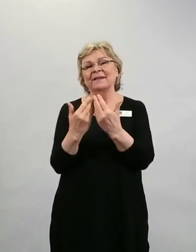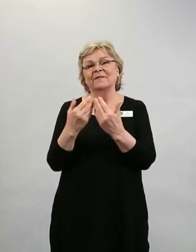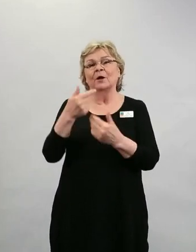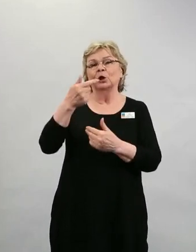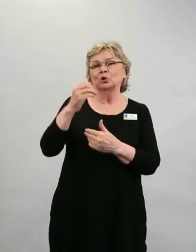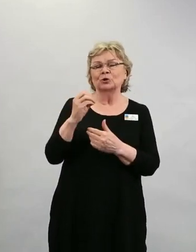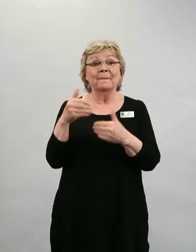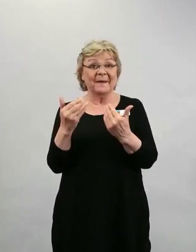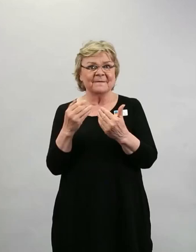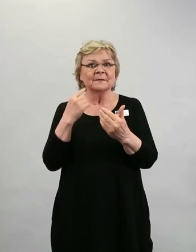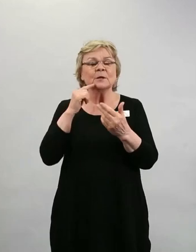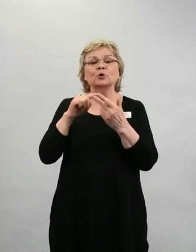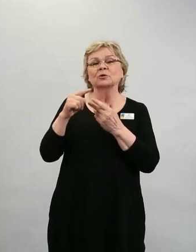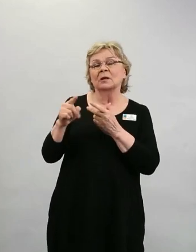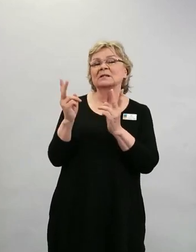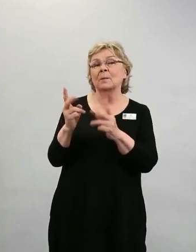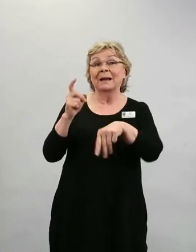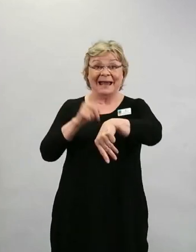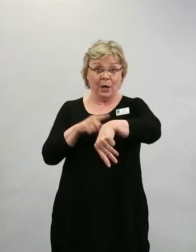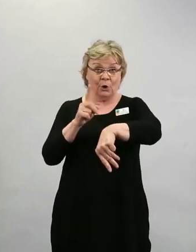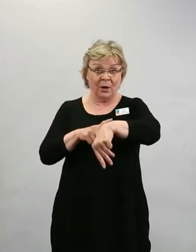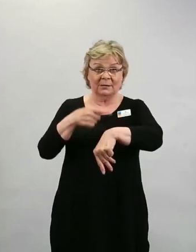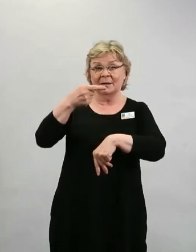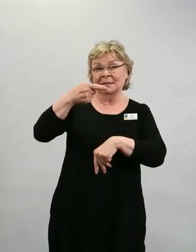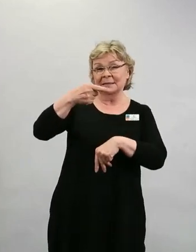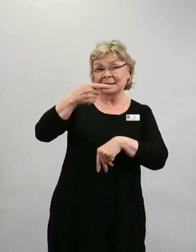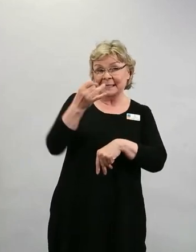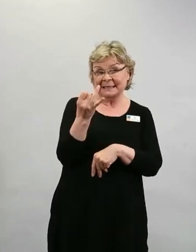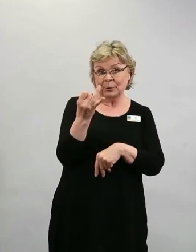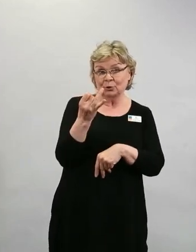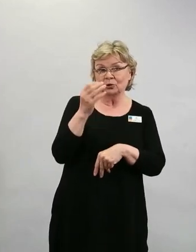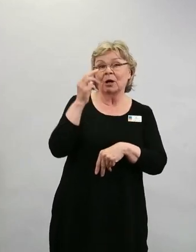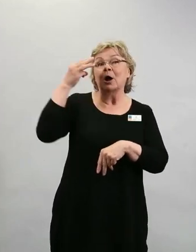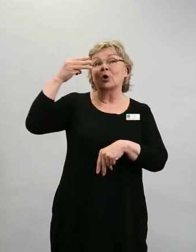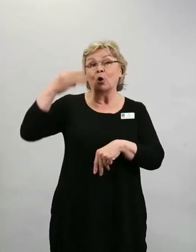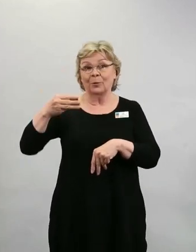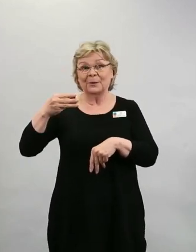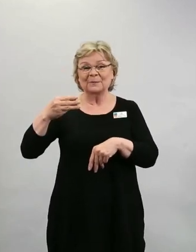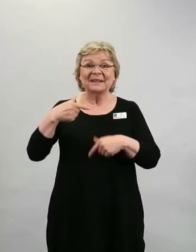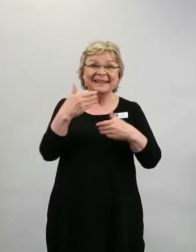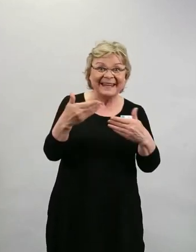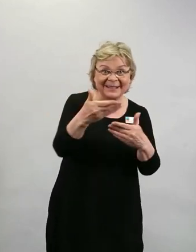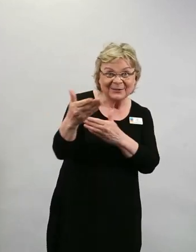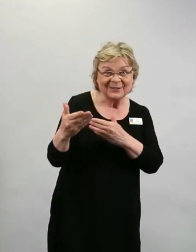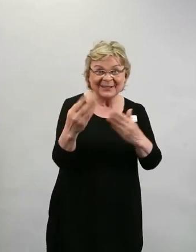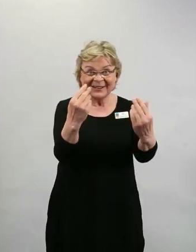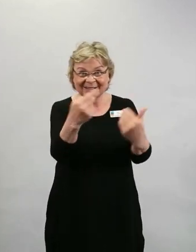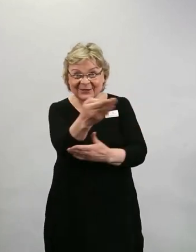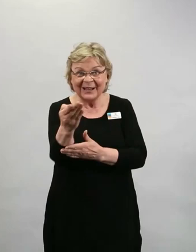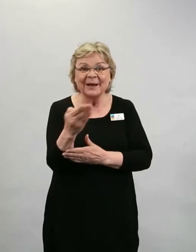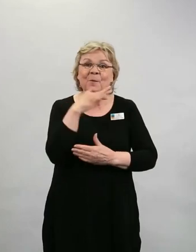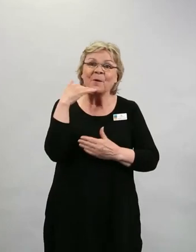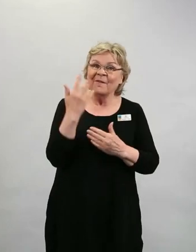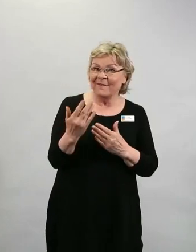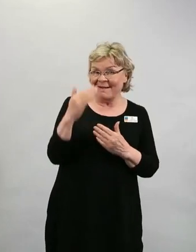.30. Kiitoksia kaikille katsojille ja oikein mukavaa kesäillan jatkoa. Seuraava myöhemmin emocjon.